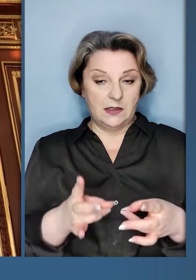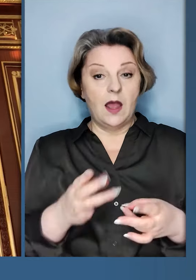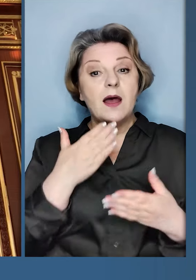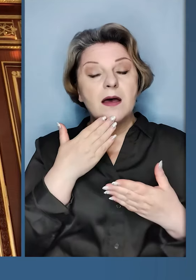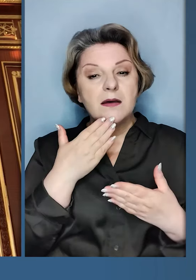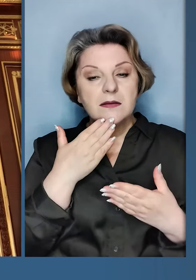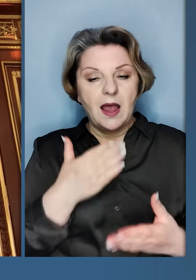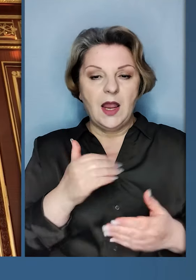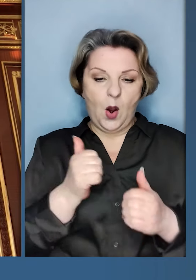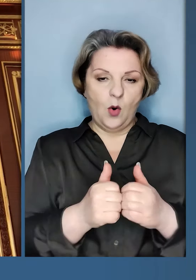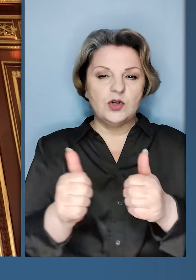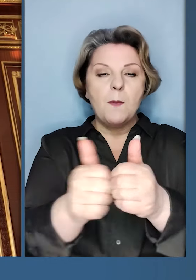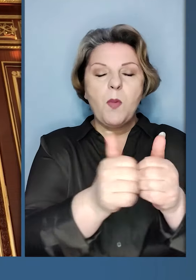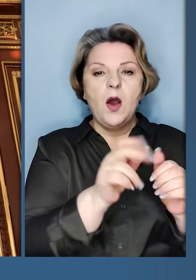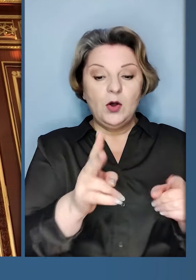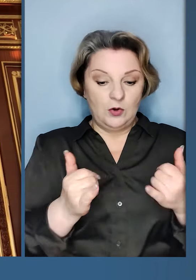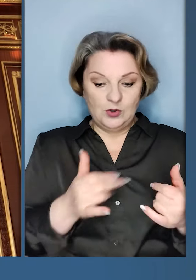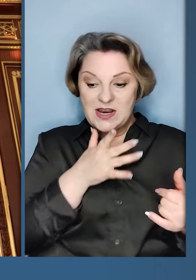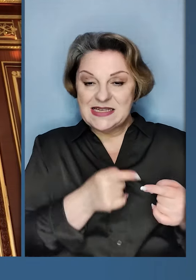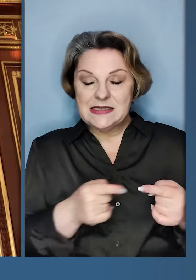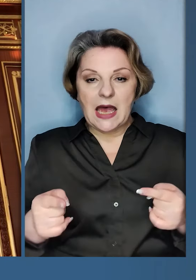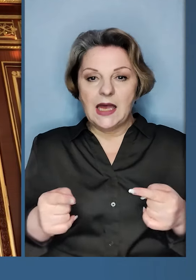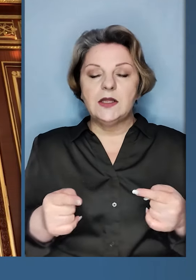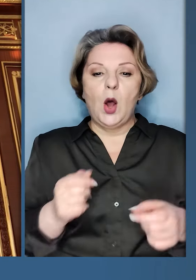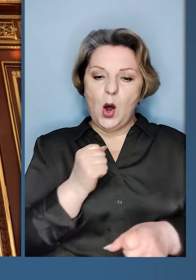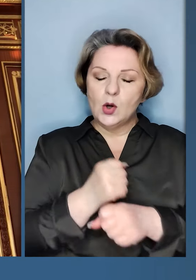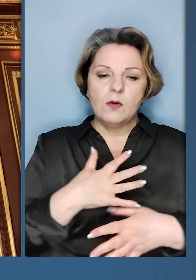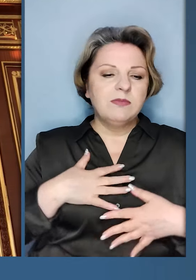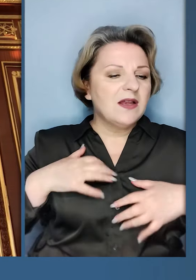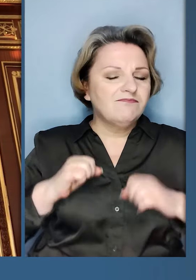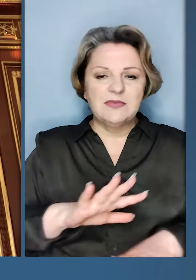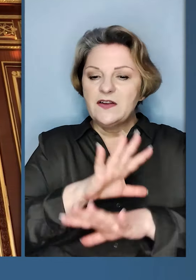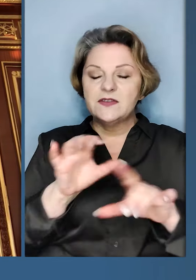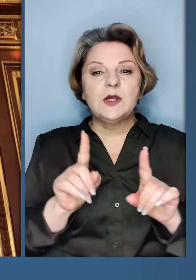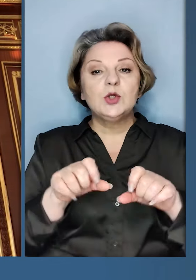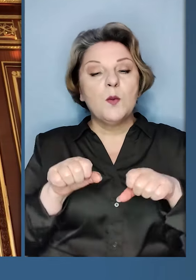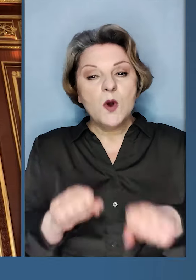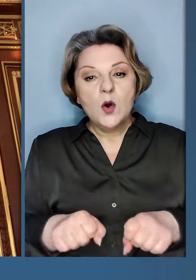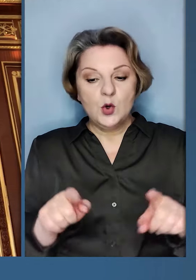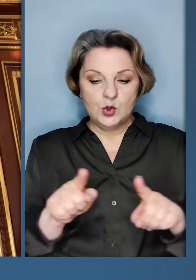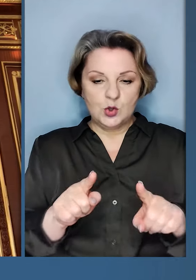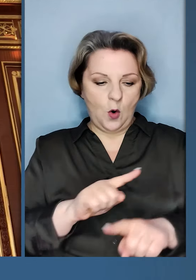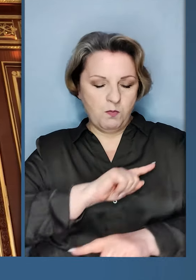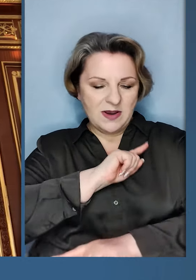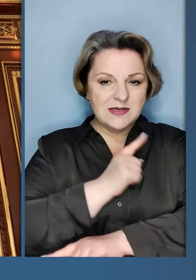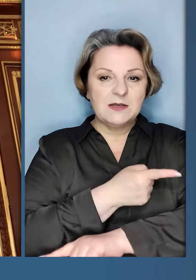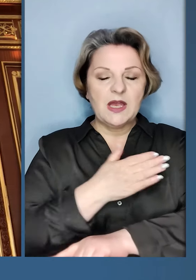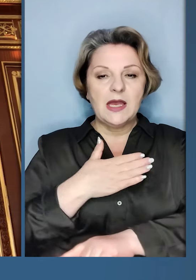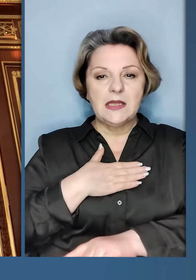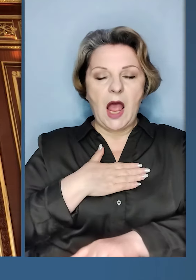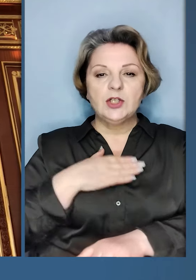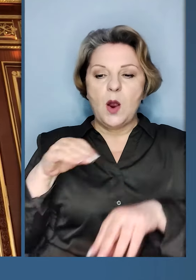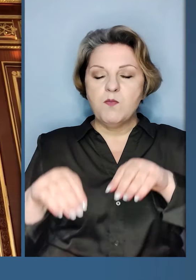все необхідне. І дякую кожному з партнерів, хто у цей час робить дійсно все, що може, аби